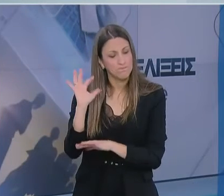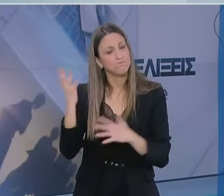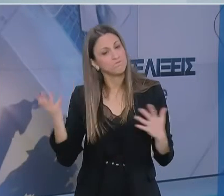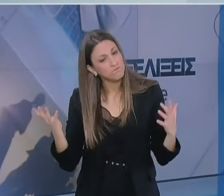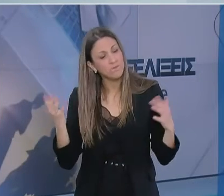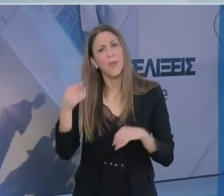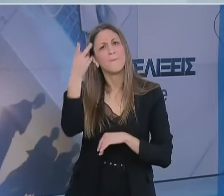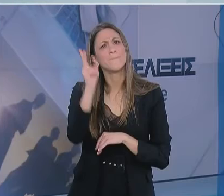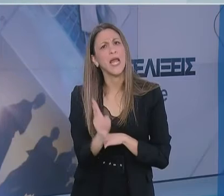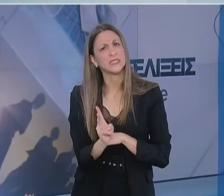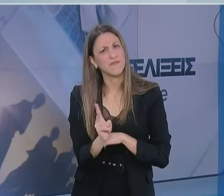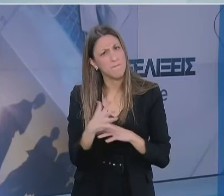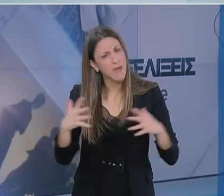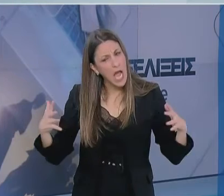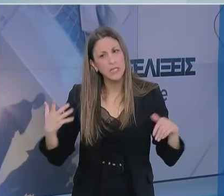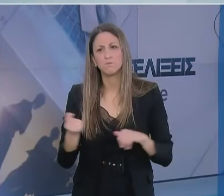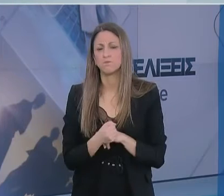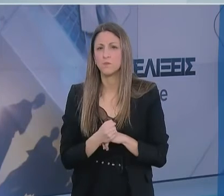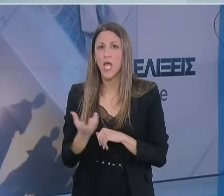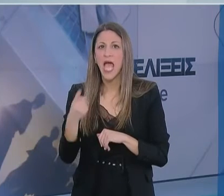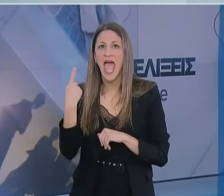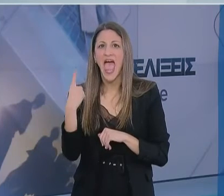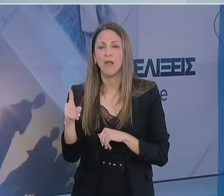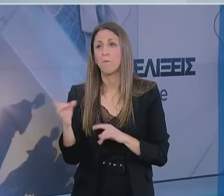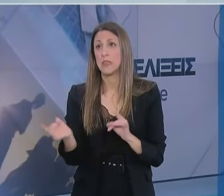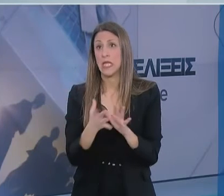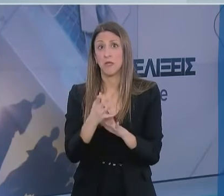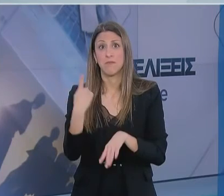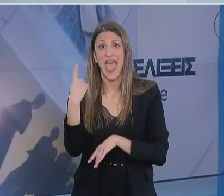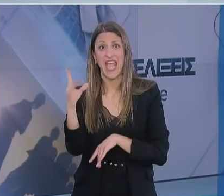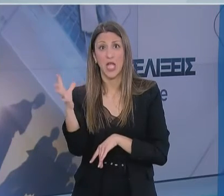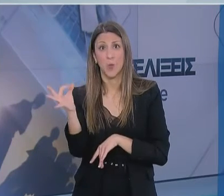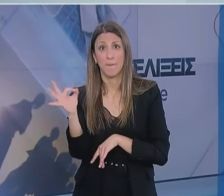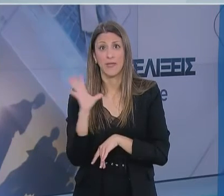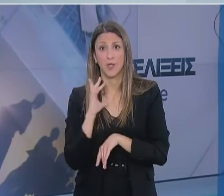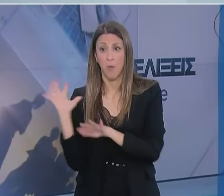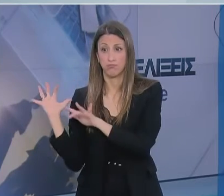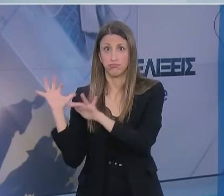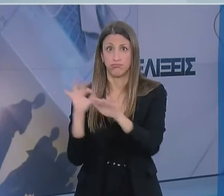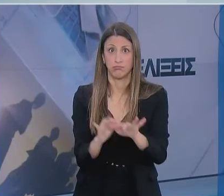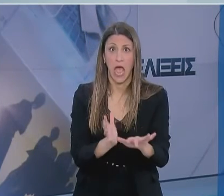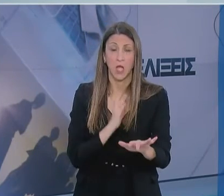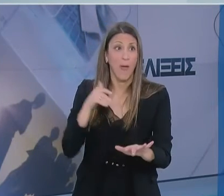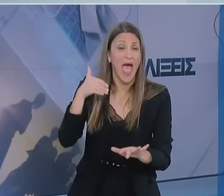συγκεντρωθούν 50-100 άτομα έξω από εκκλησίες τι θα κάνετε, θα υπάρξει επέμβαση της αστυνομίας.